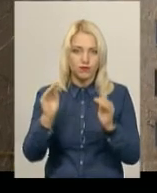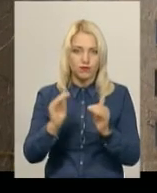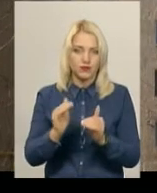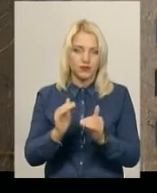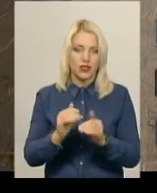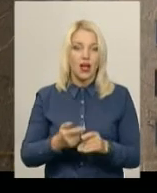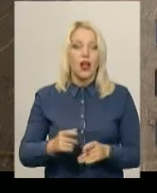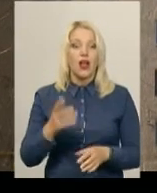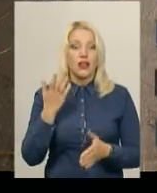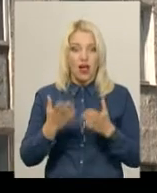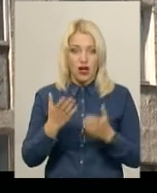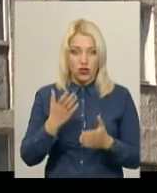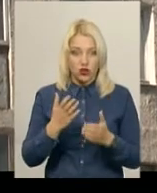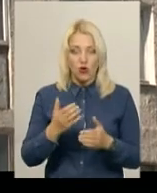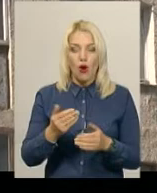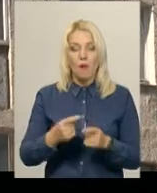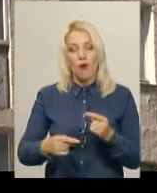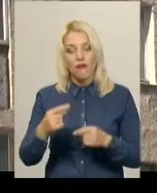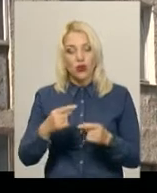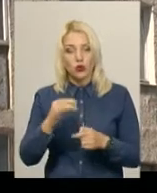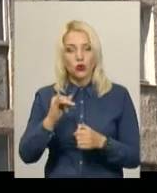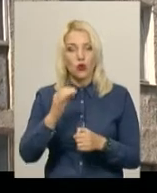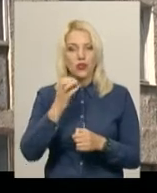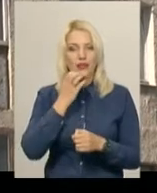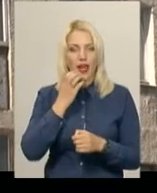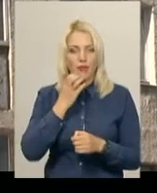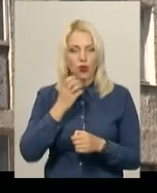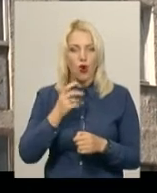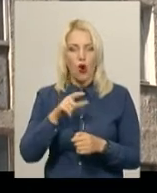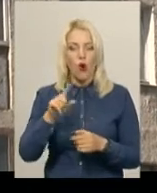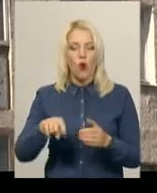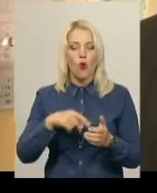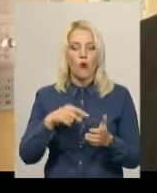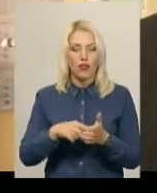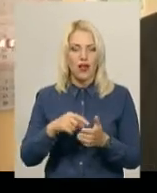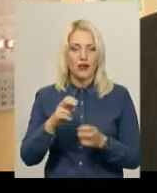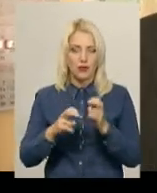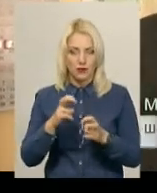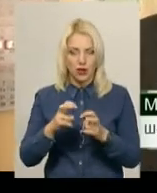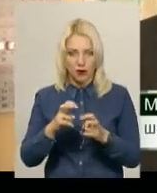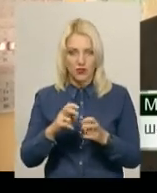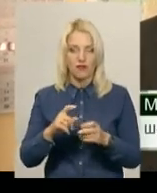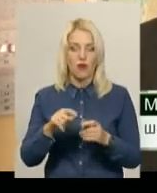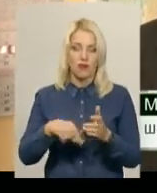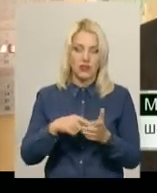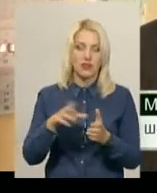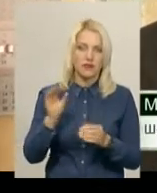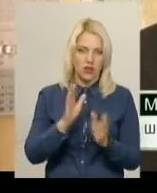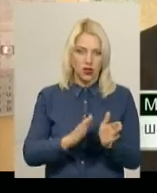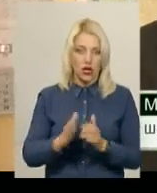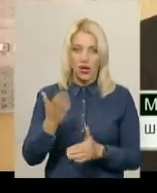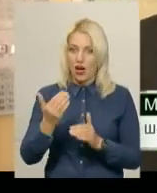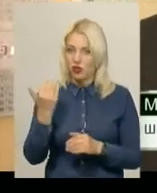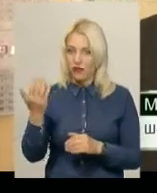концесію розірвуть і повернуть теплопостачальне підприємство в комунальну власність міста, все налагодиться. Якщо він, як комерційна структура, не